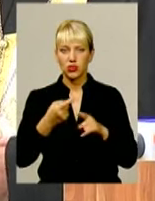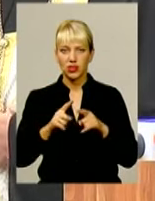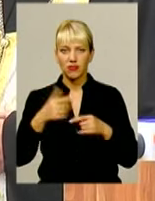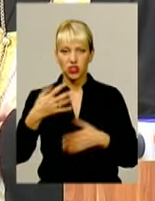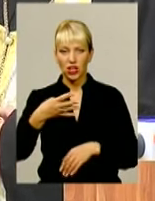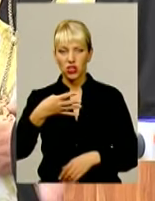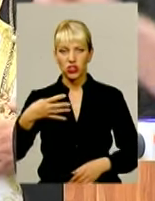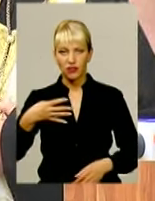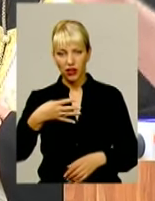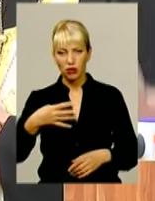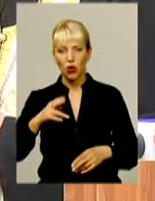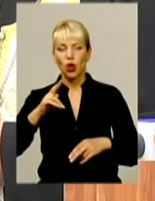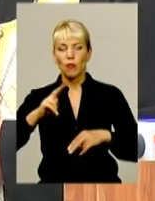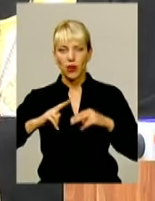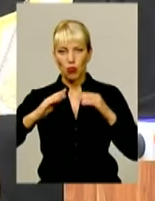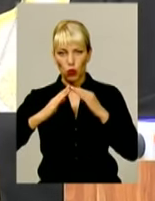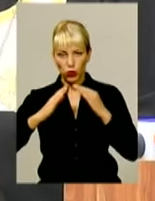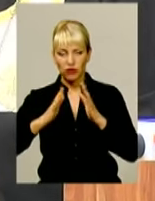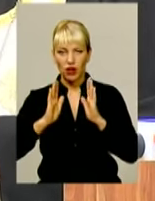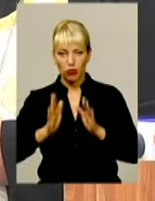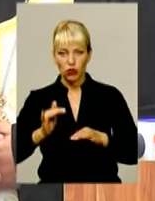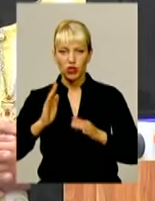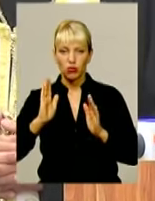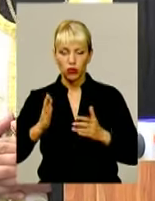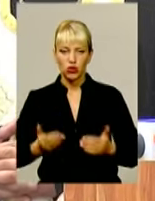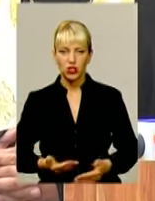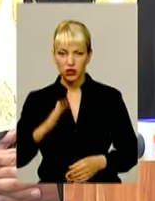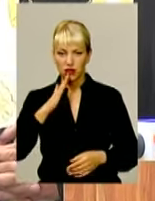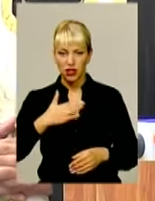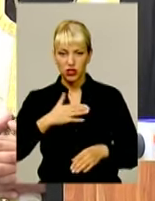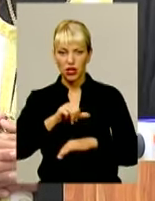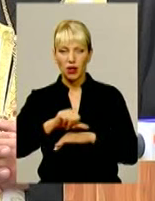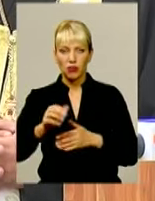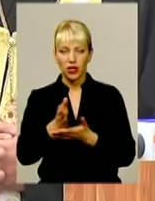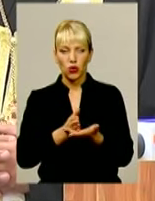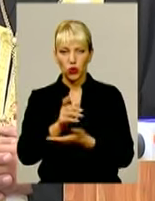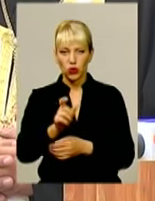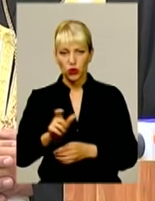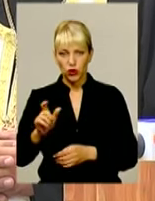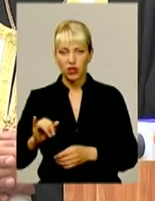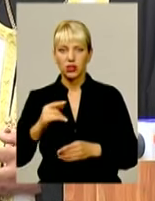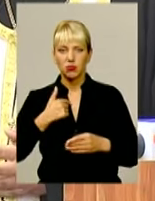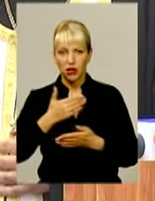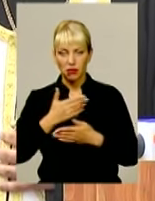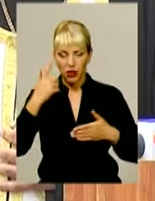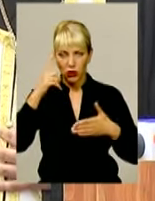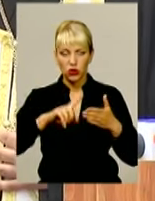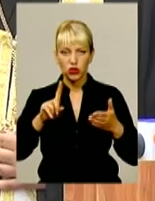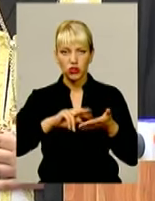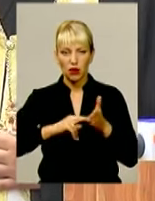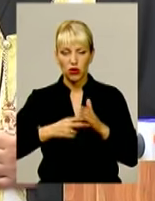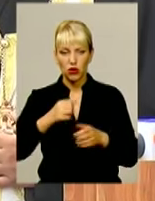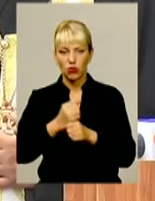поверх, тому будівля буде і будуть жити наші прикордонники. Ми переконані, що заплановані роботи